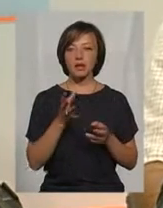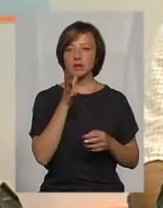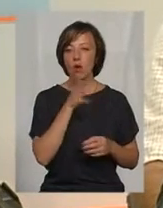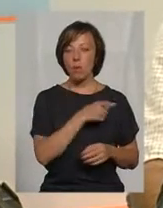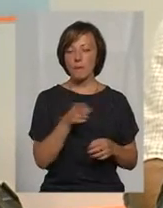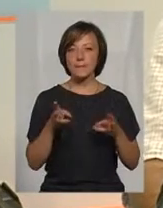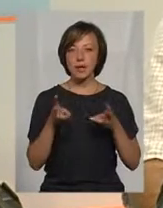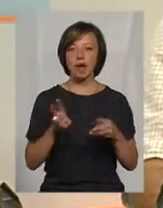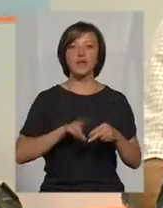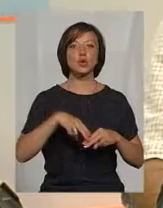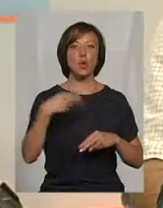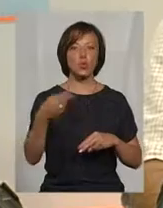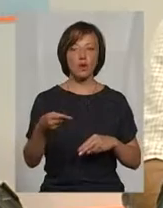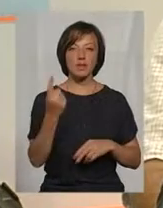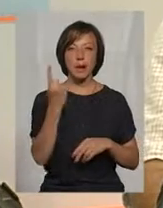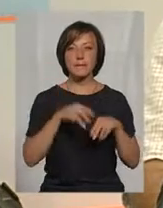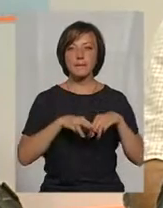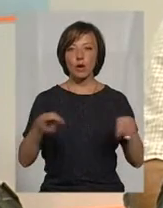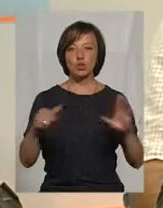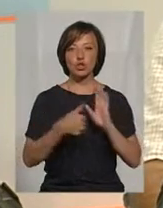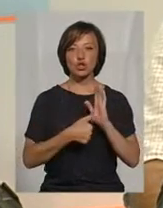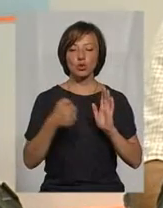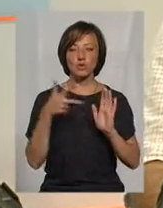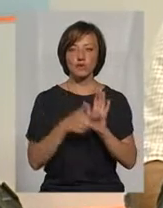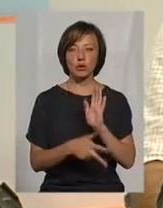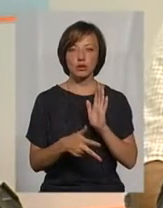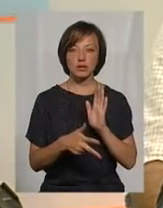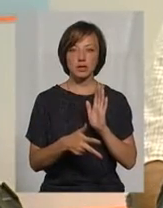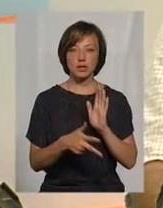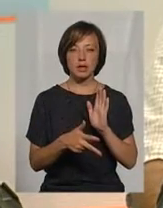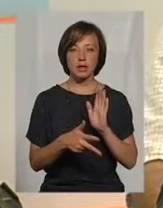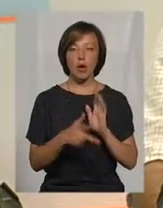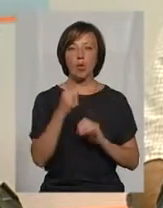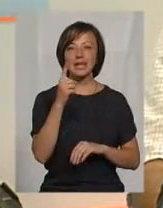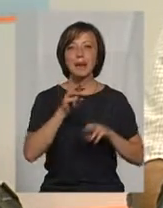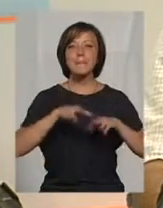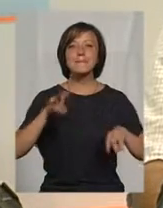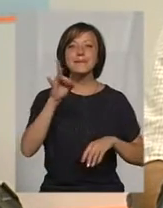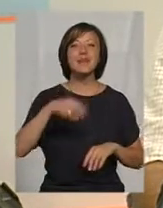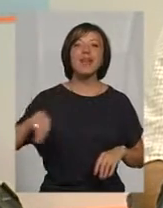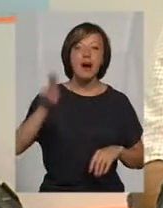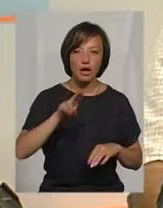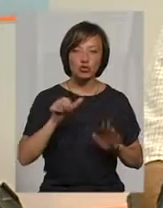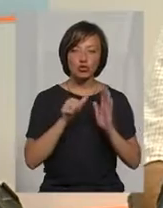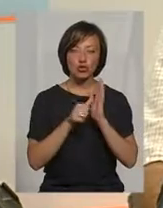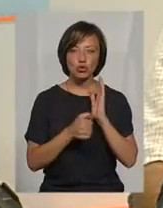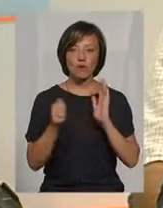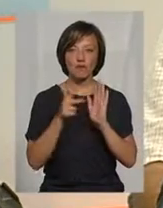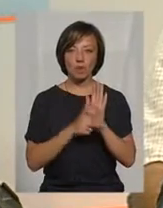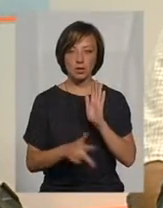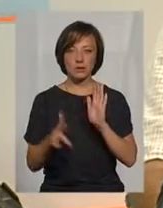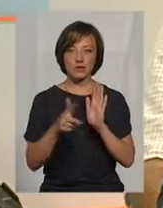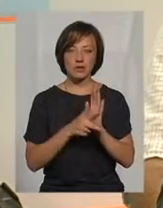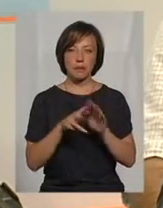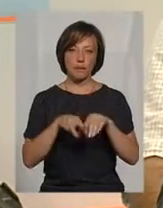Відшкодовано 1 мільярд 688 мільйонів гривень.